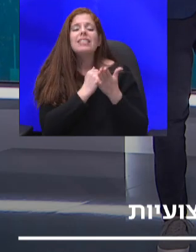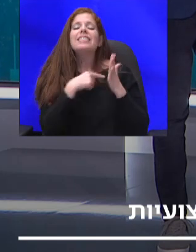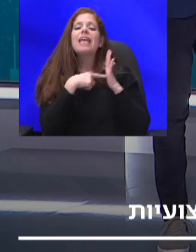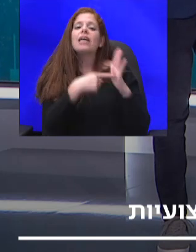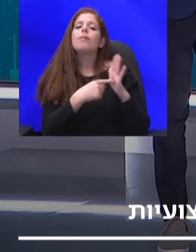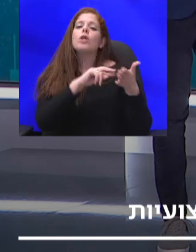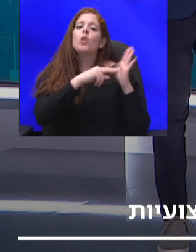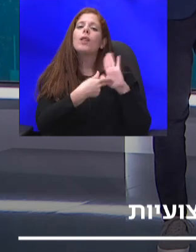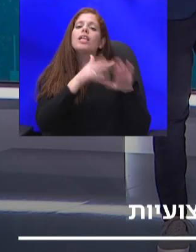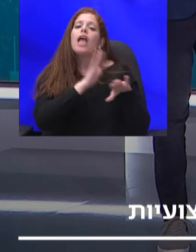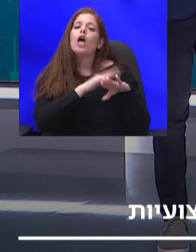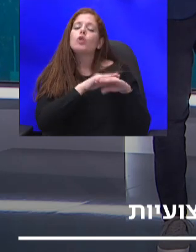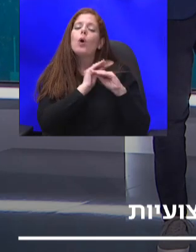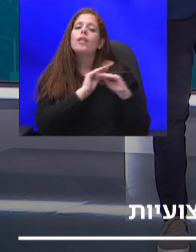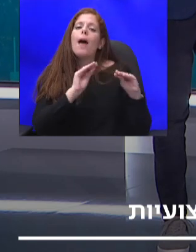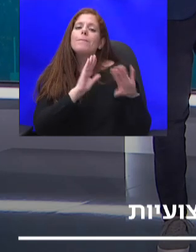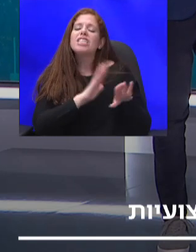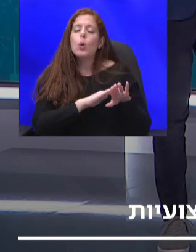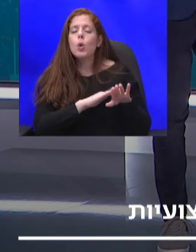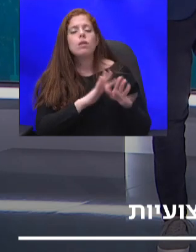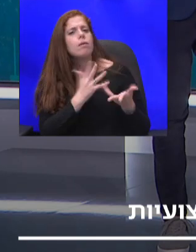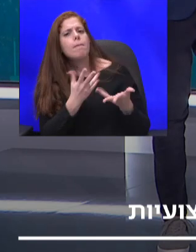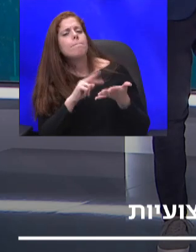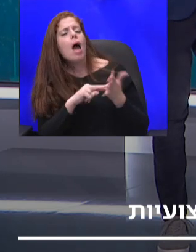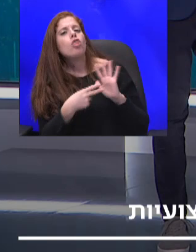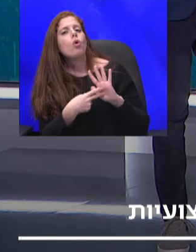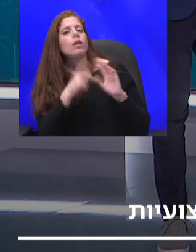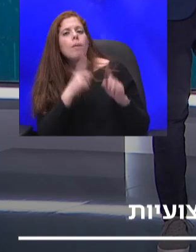ספר לי קצת מה התוכנית הזאת בעצם אמורה לעשות, מה המטרה שלה?